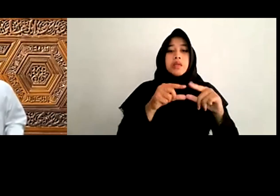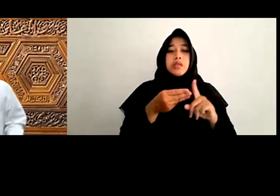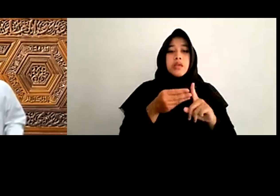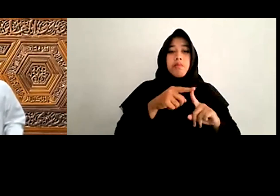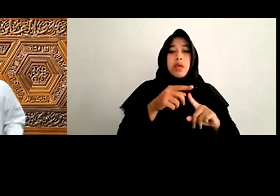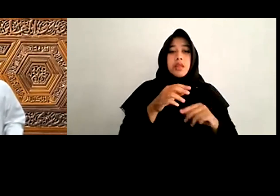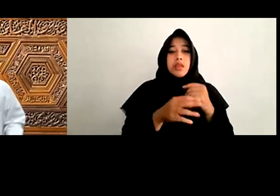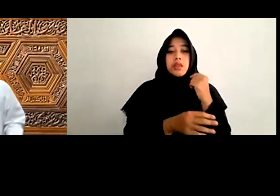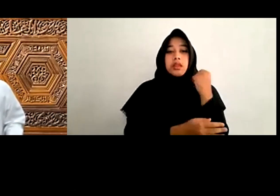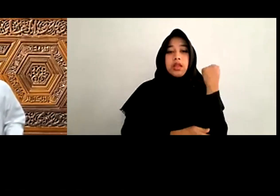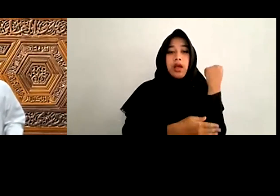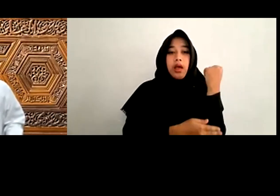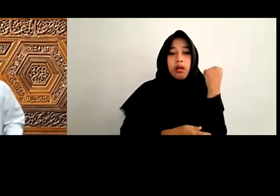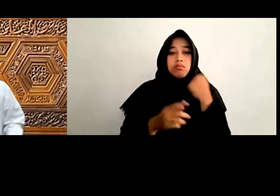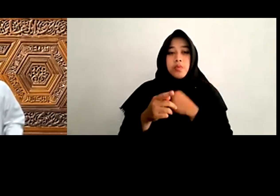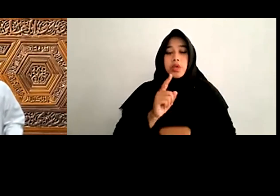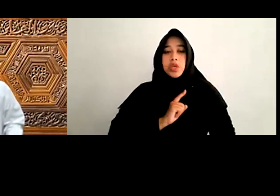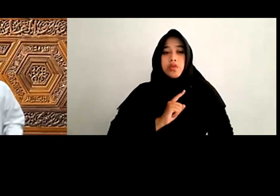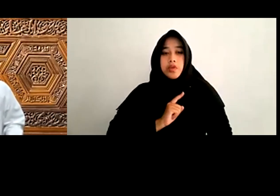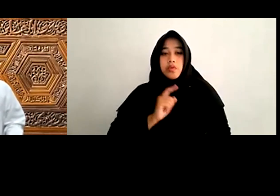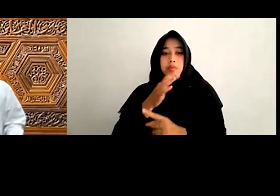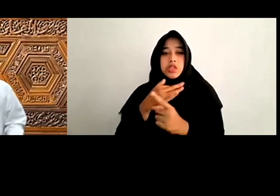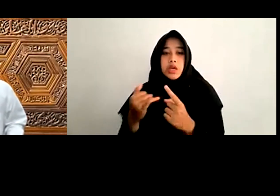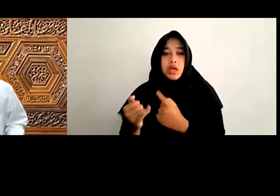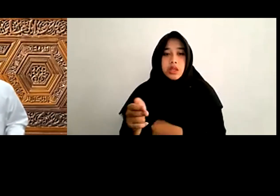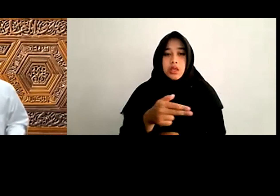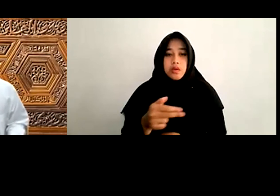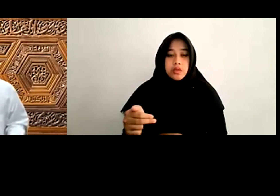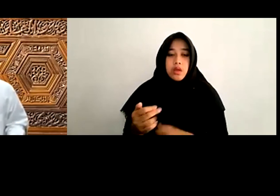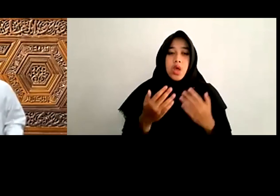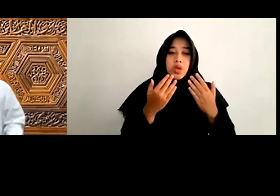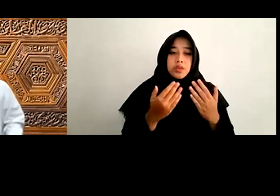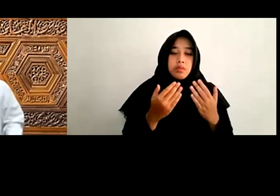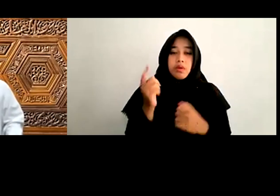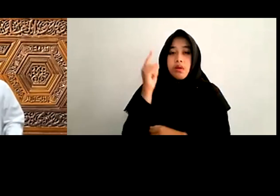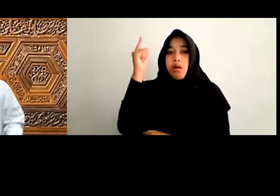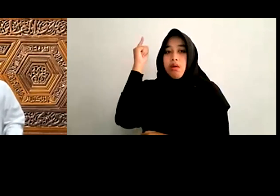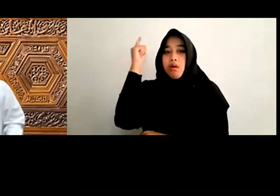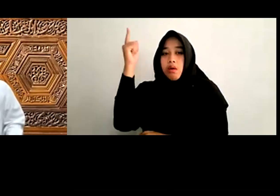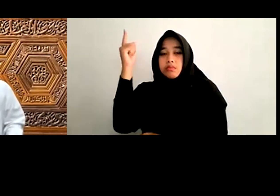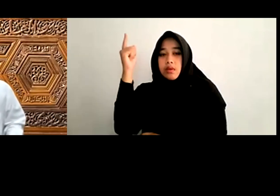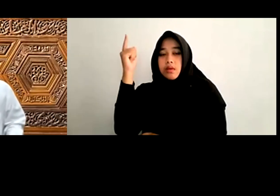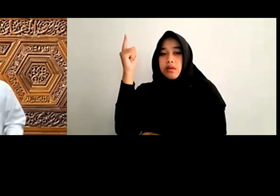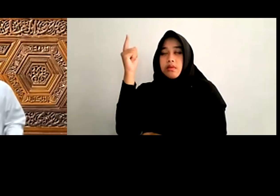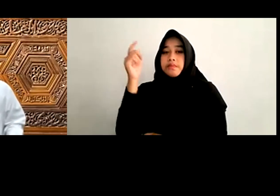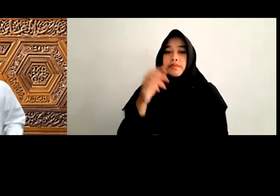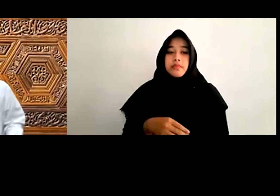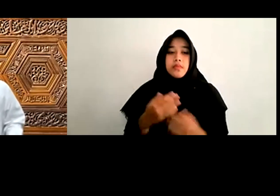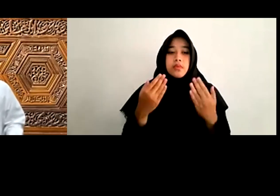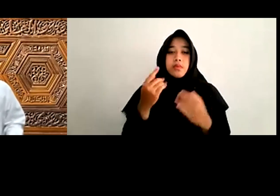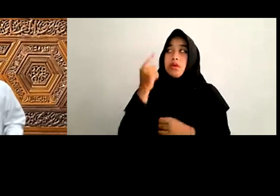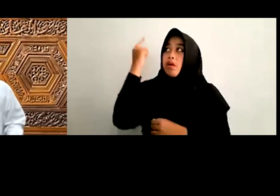Individu Warga Negara Indonesia Semoga Allah Subhanahu Wata'ala Selalu